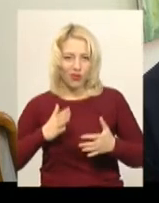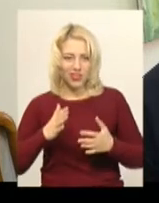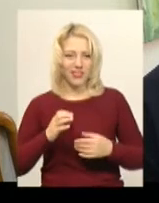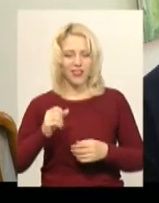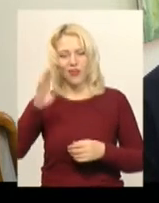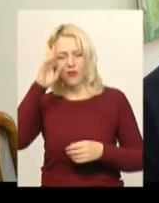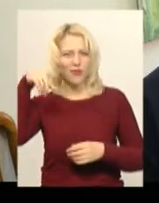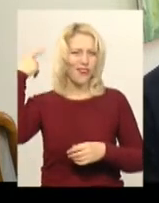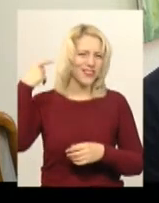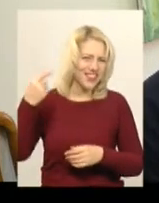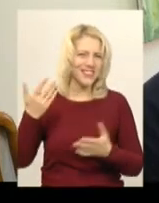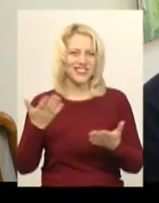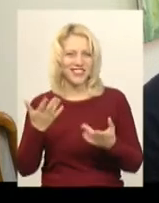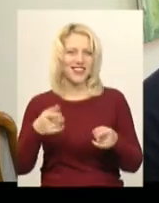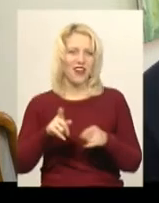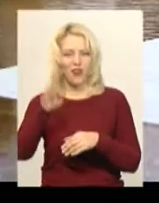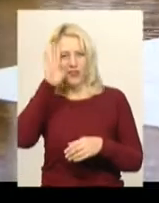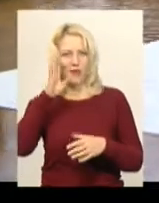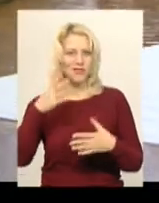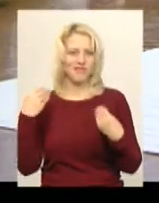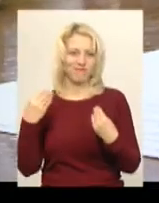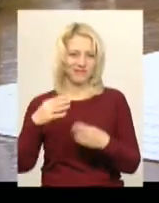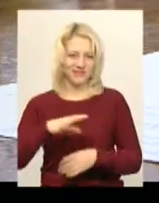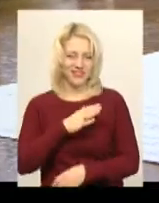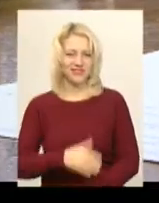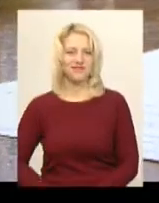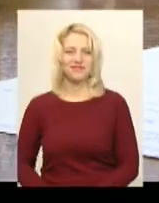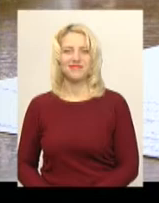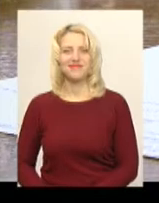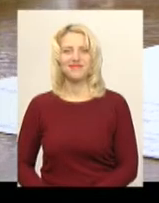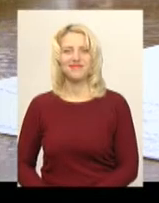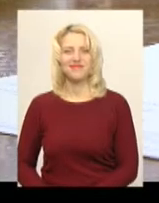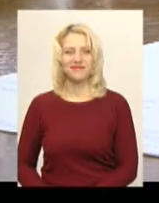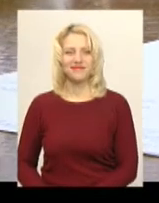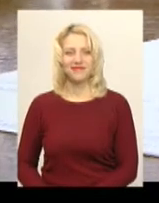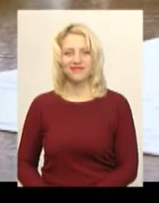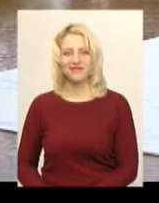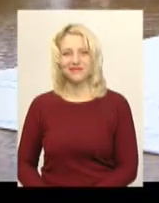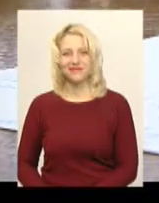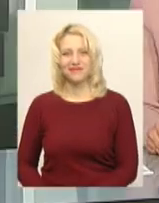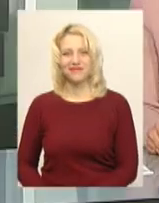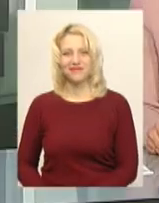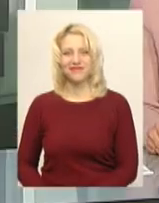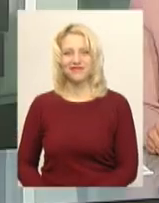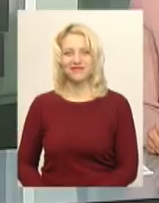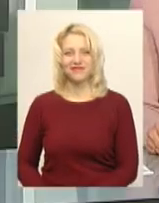злей моторний хлопець хоч куди брулак. Вікторія Зелінська, Олександр Горішевський, новини «Поділля Центр».